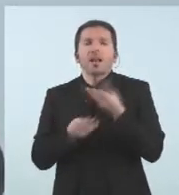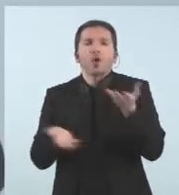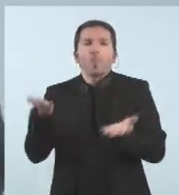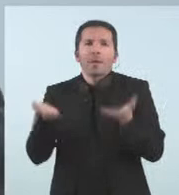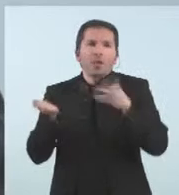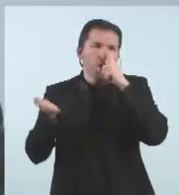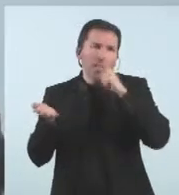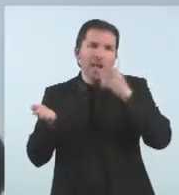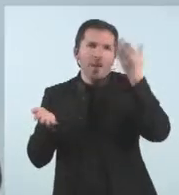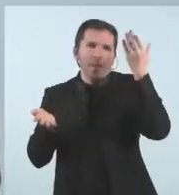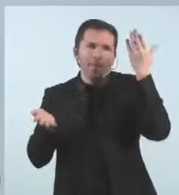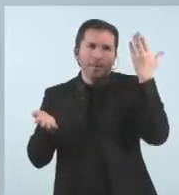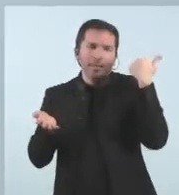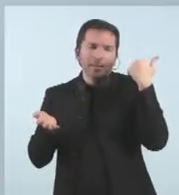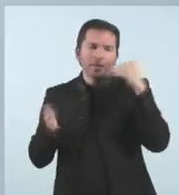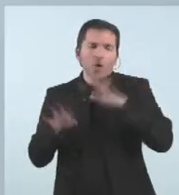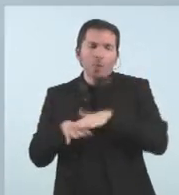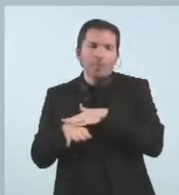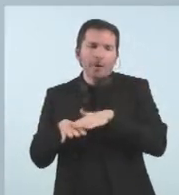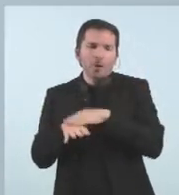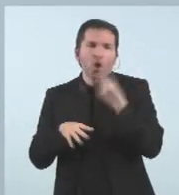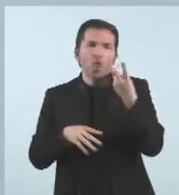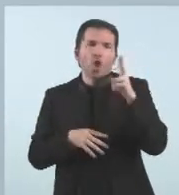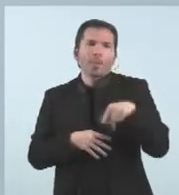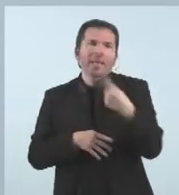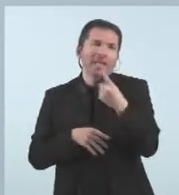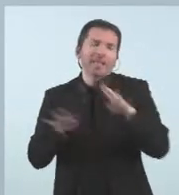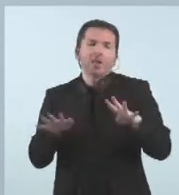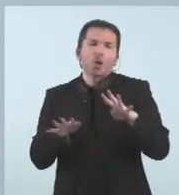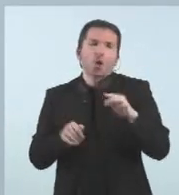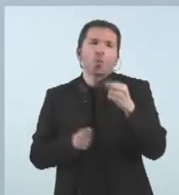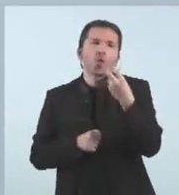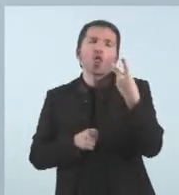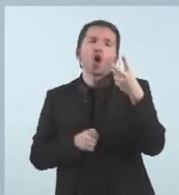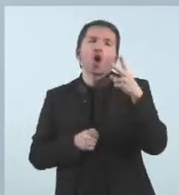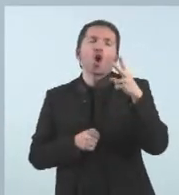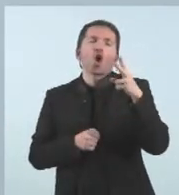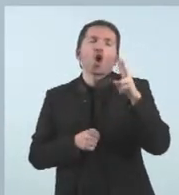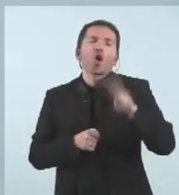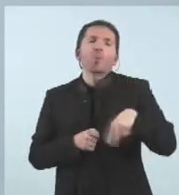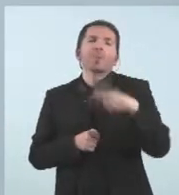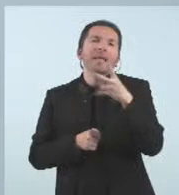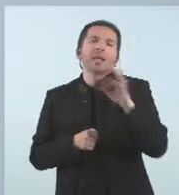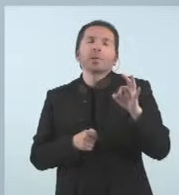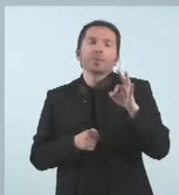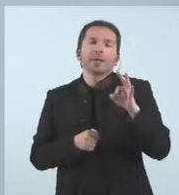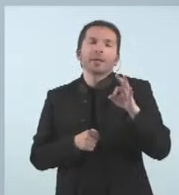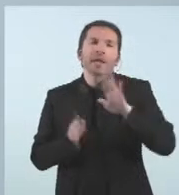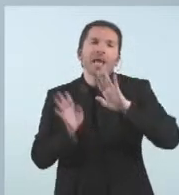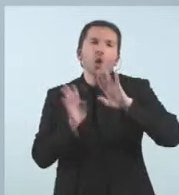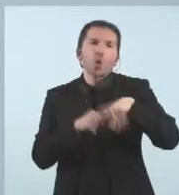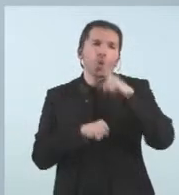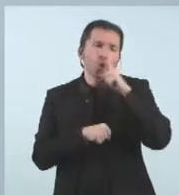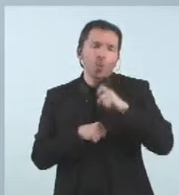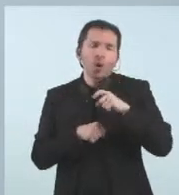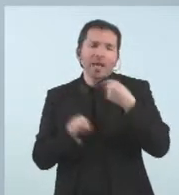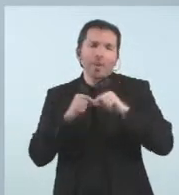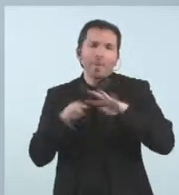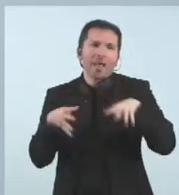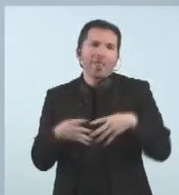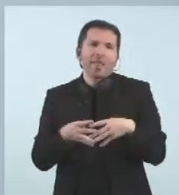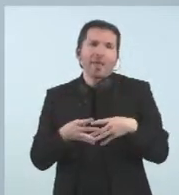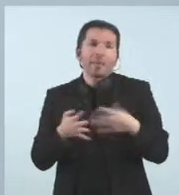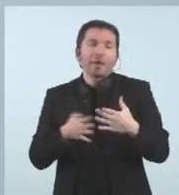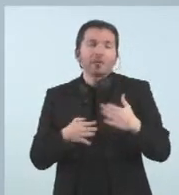perdó el 2019-2020 és a dir l'últim any que no hi havia pandèmia i ens trobem amb unes xifres de mobilitat inferiors del 18%